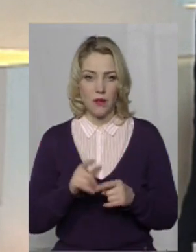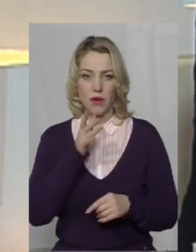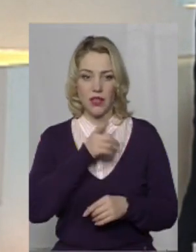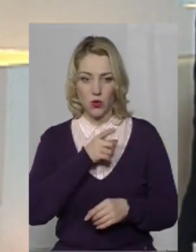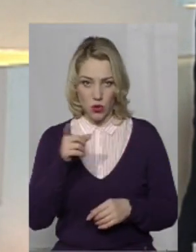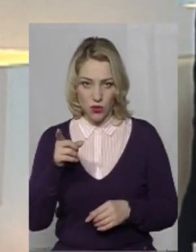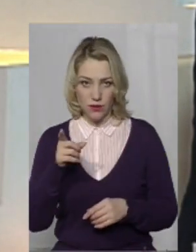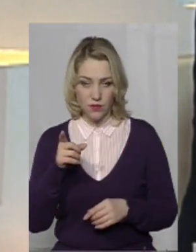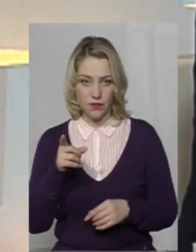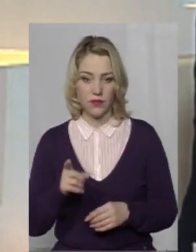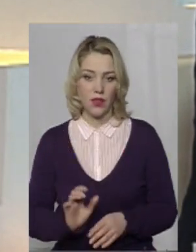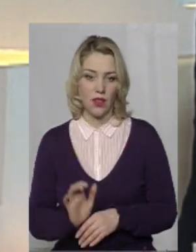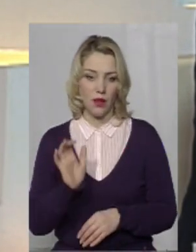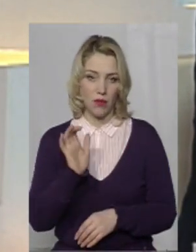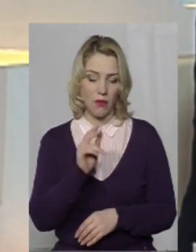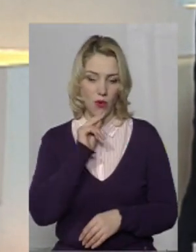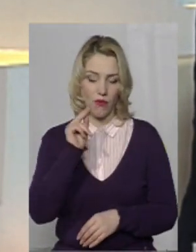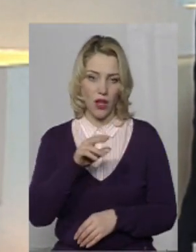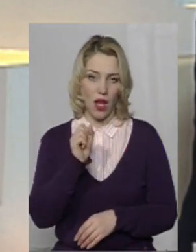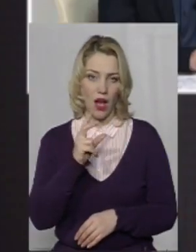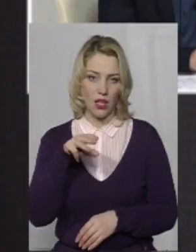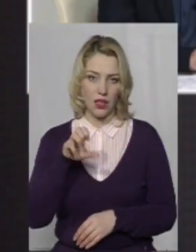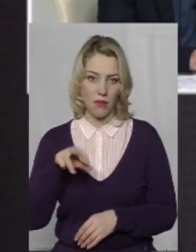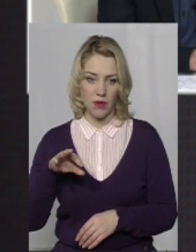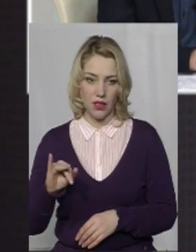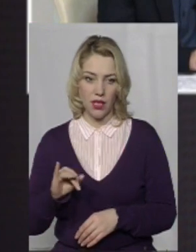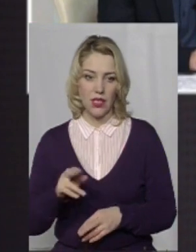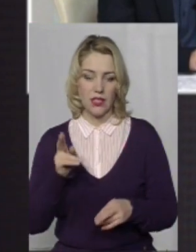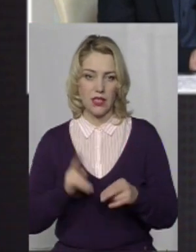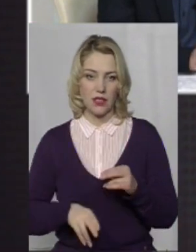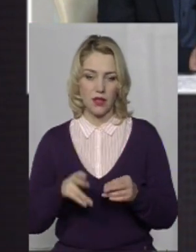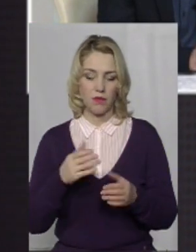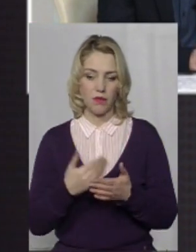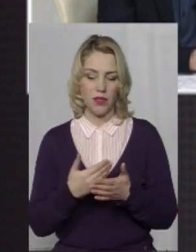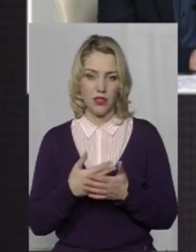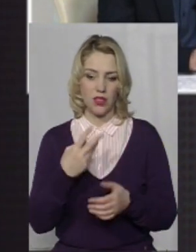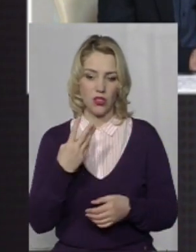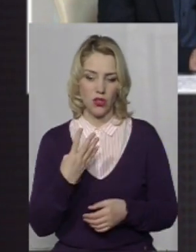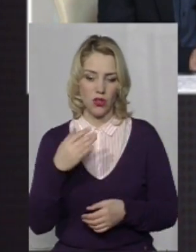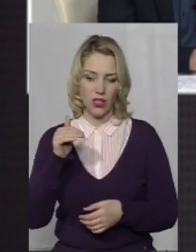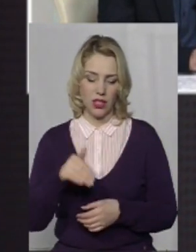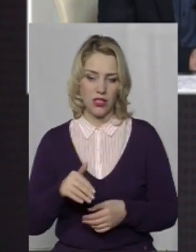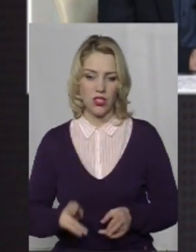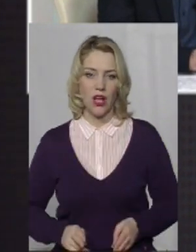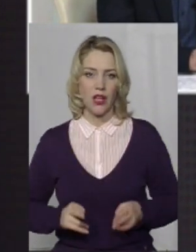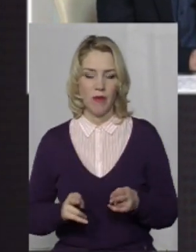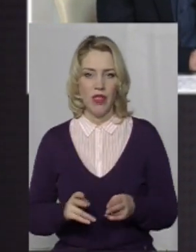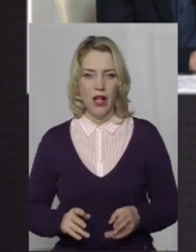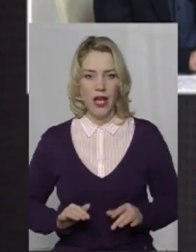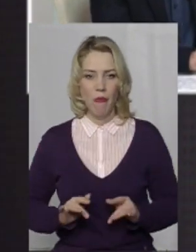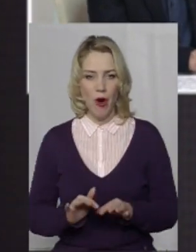направлено з обвинувальними актами, тобто закінчено близько 4 тисяч кримінальних проваджень, що